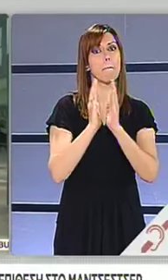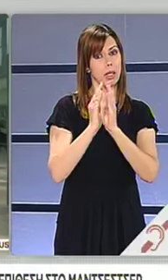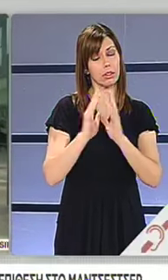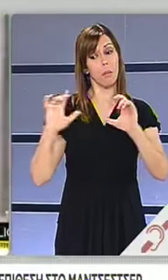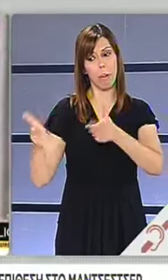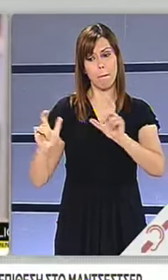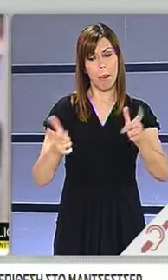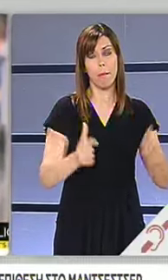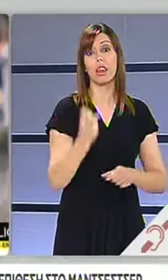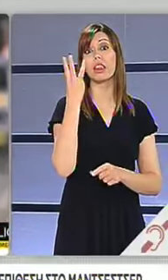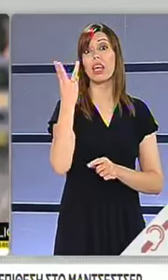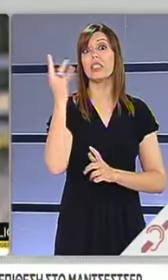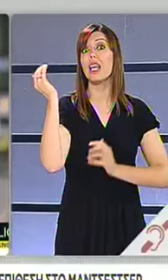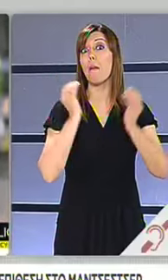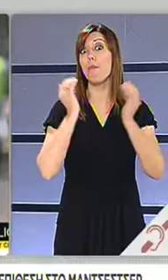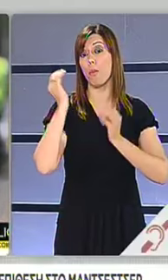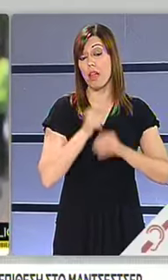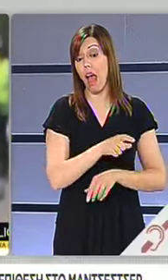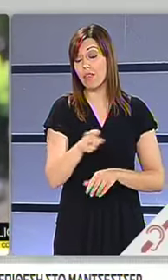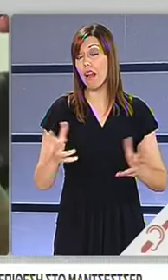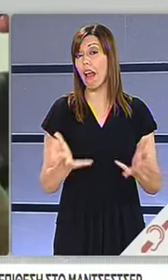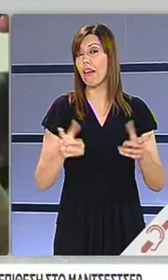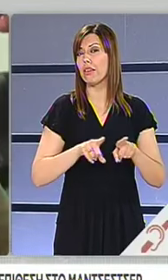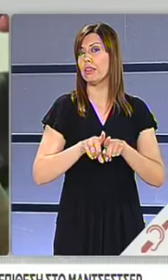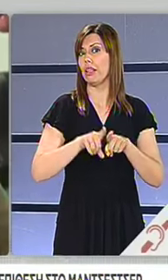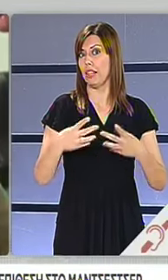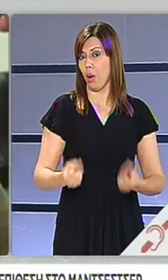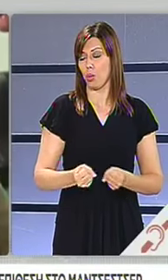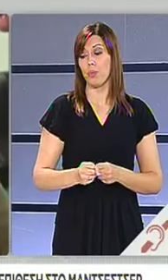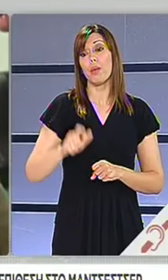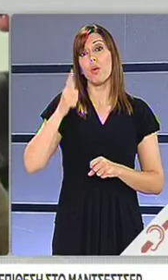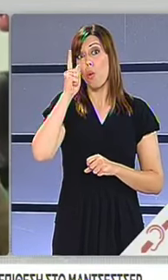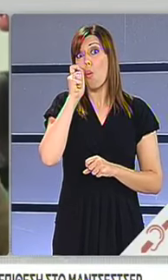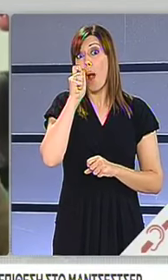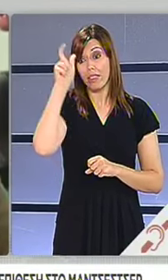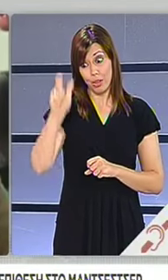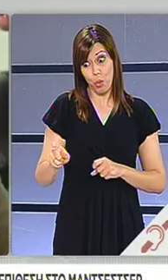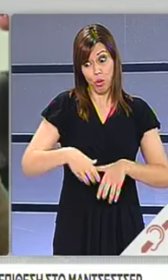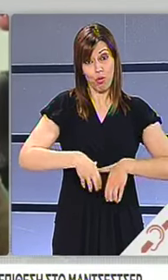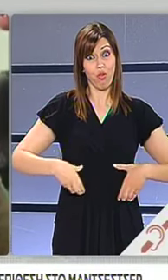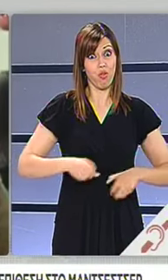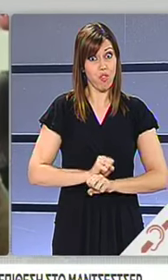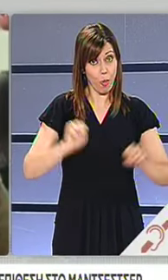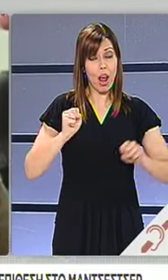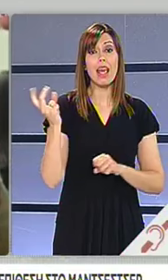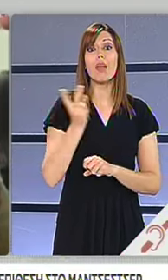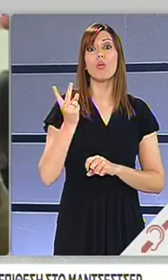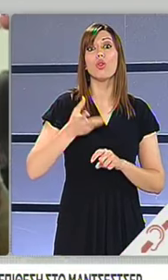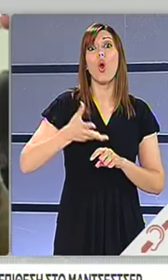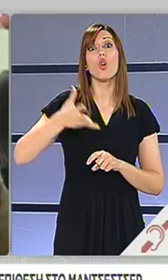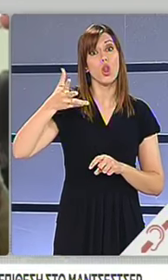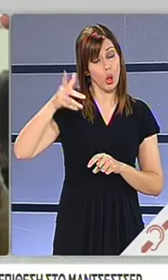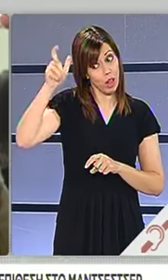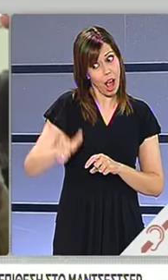Υπότιτλοι AUTHORWAVE Ο βομβιστής αυτοκτονίας, ο οποίος κόρπισε το θάνατο, είναι ο 20 διάχρονος Αλμάν Ραμαντάν Αμπεντή,